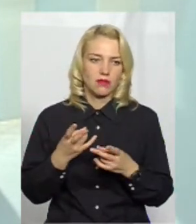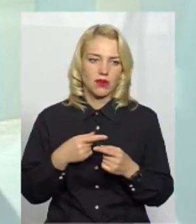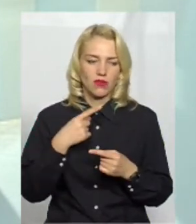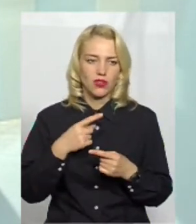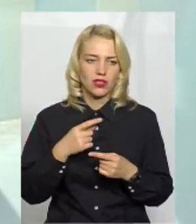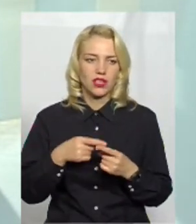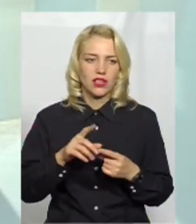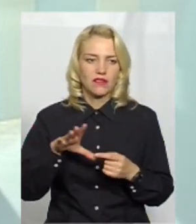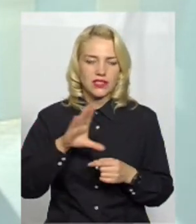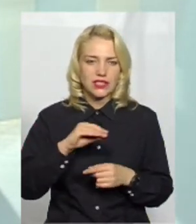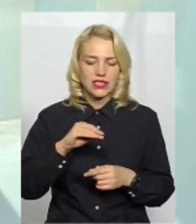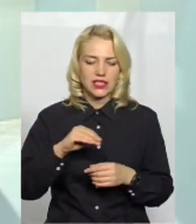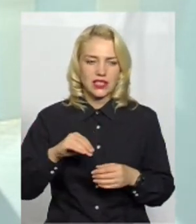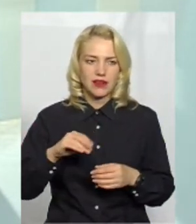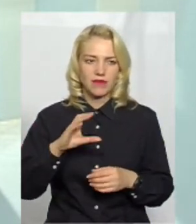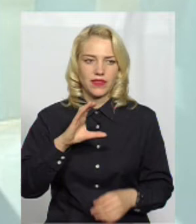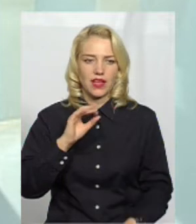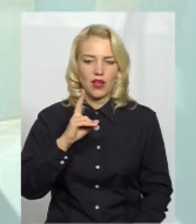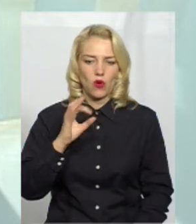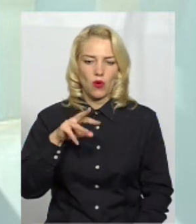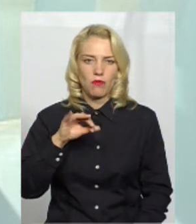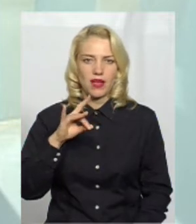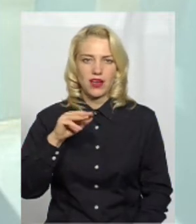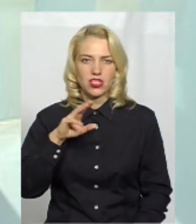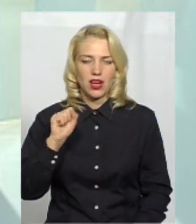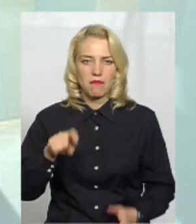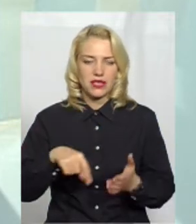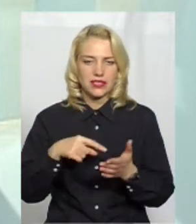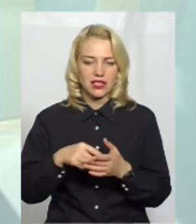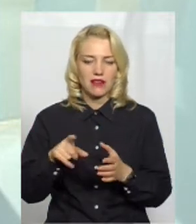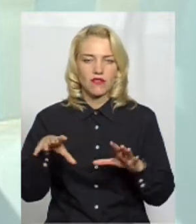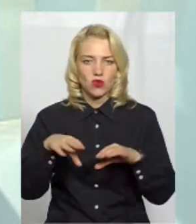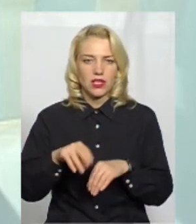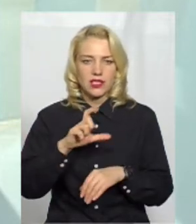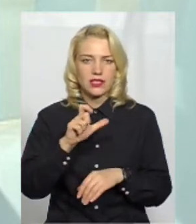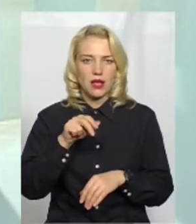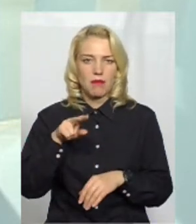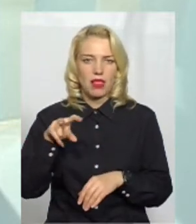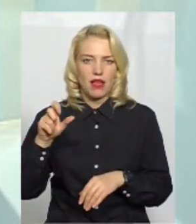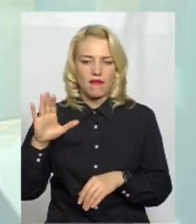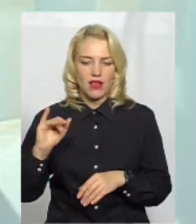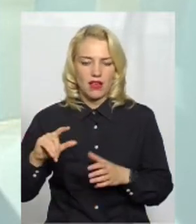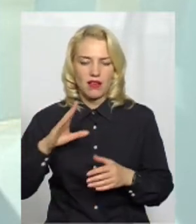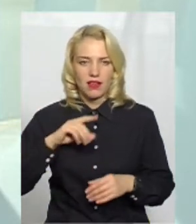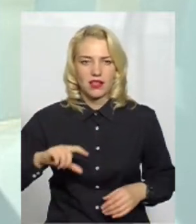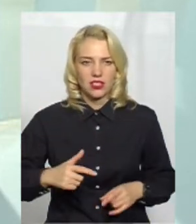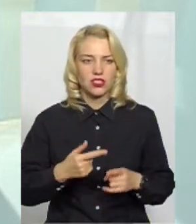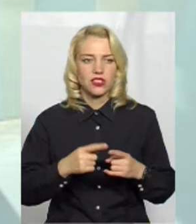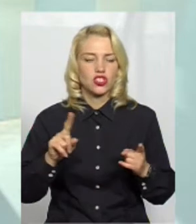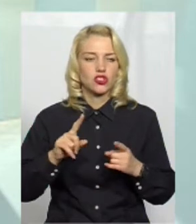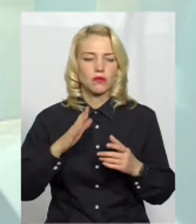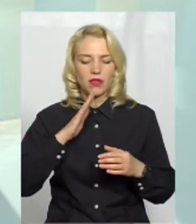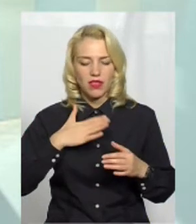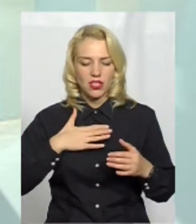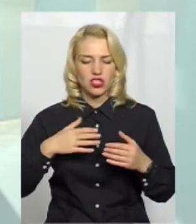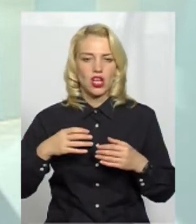міста, і всі заплави річок війшли в цю екомережу. Екомережа це творюється для того, щоб наші рослини, тварини